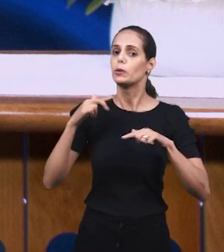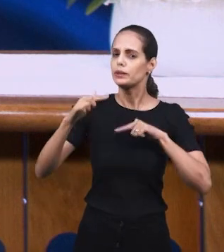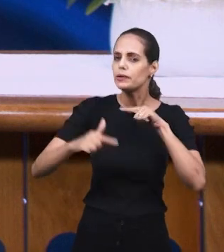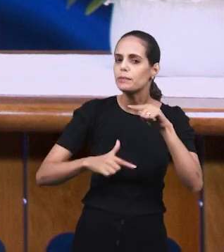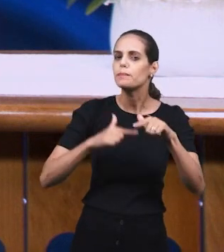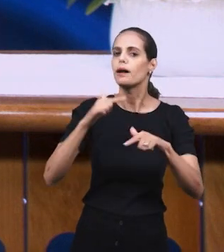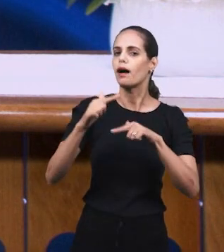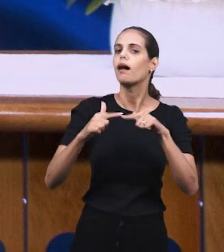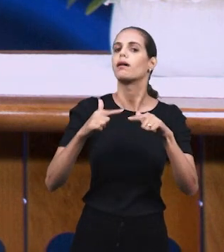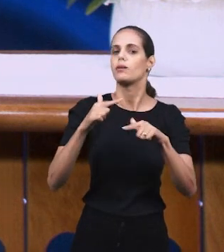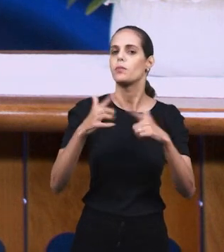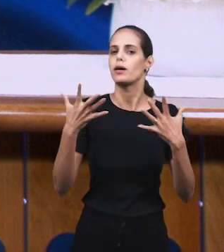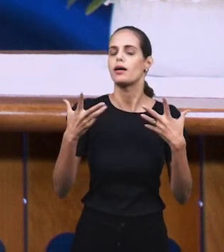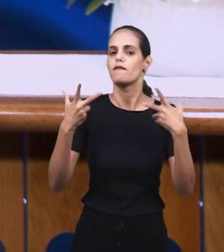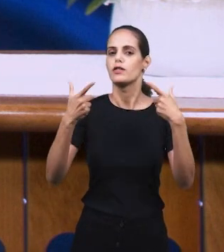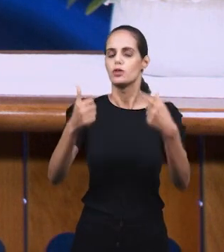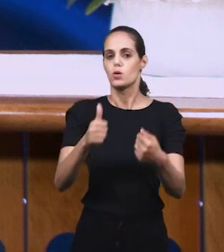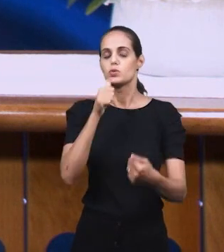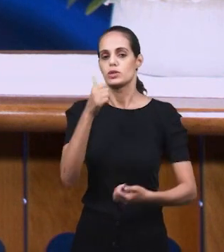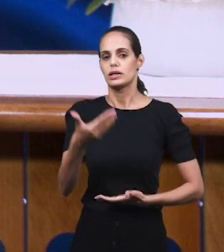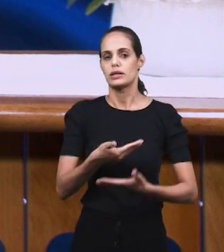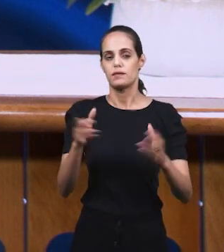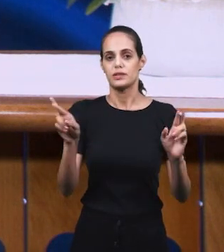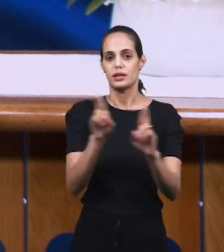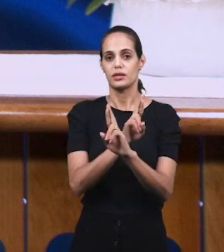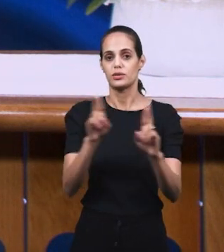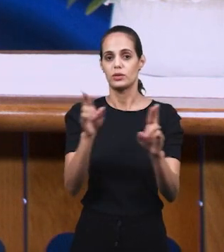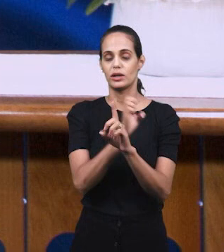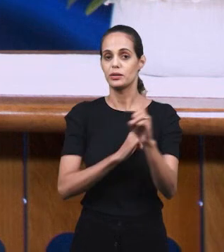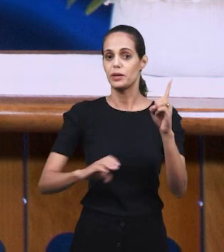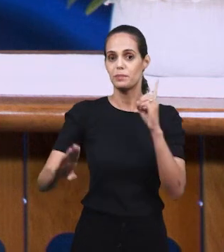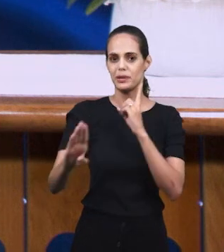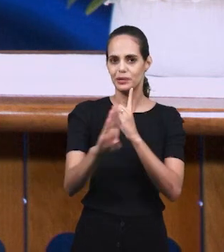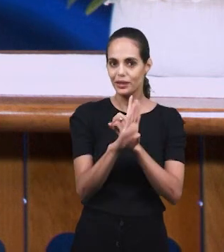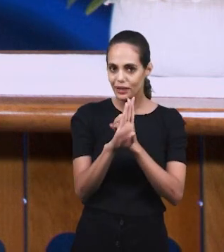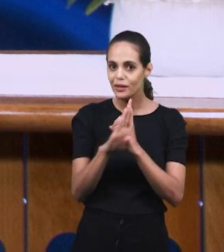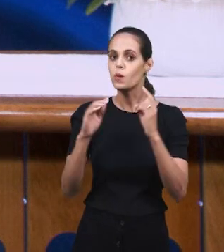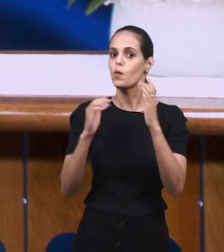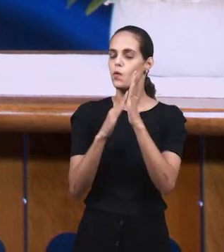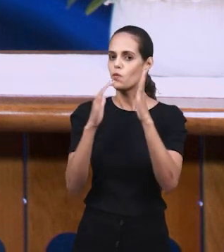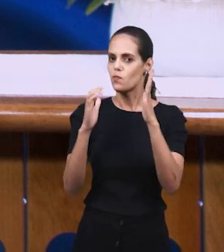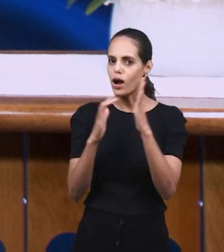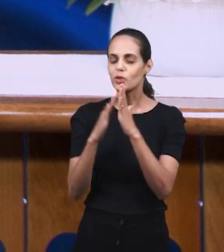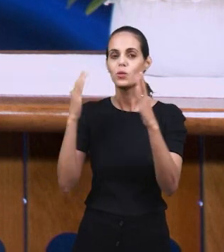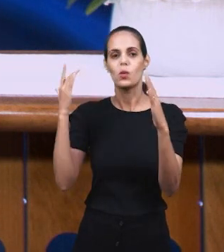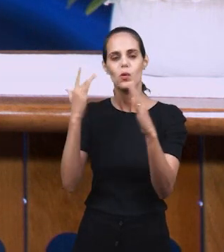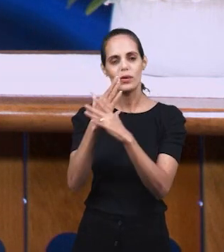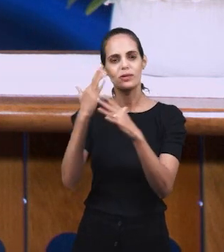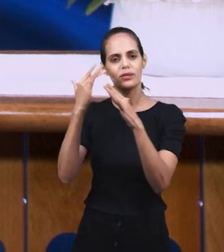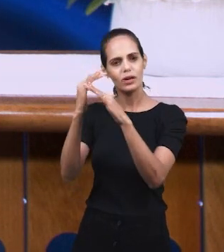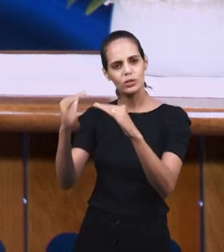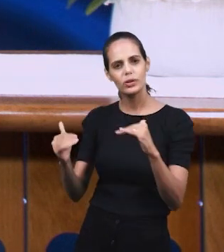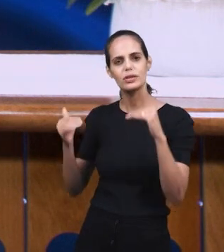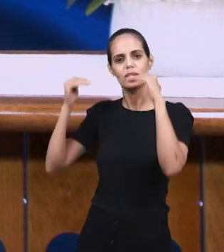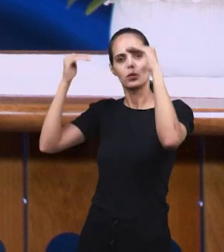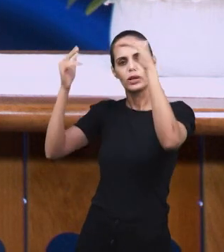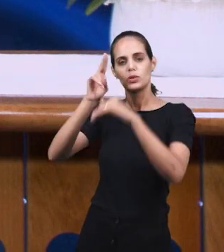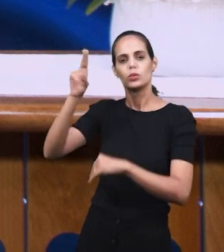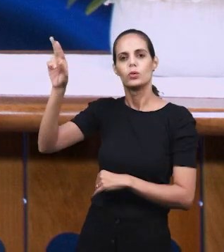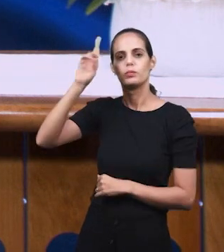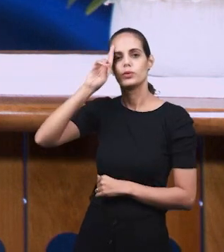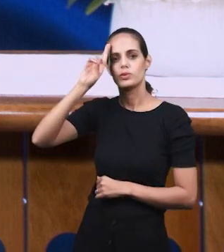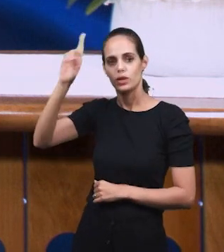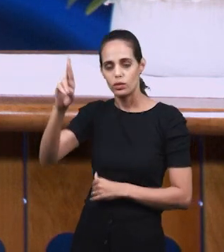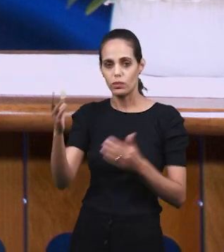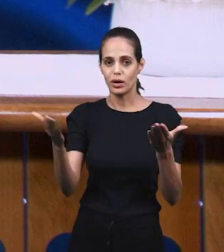И многие души спасаются через труд наших сестер в отношении воскресной библейской школы. Да будет прославлено имя нашего Господа.